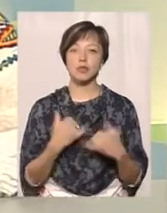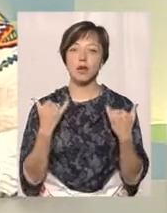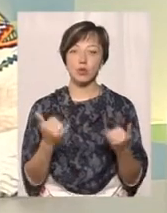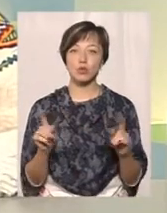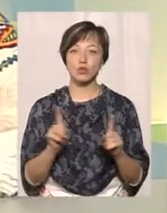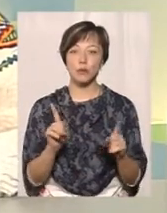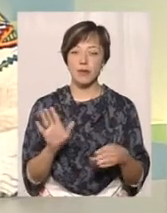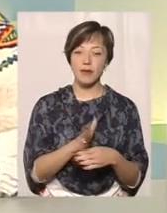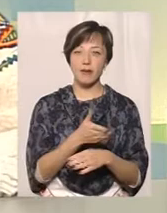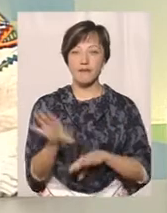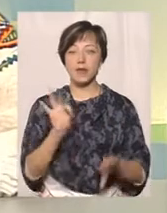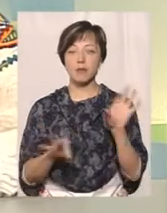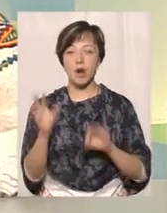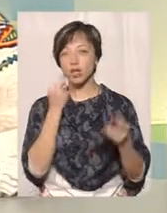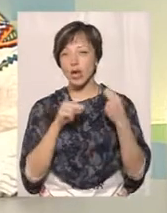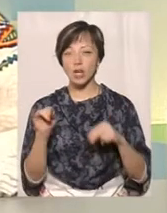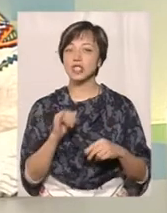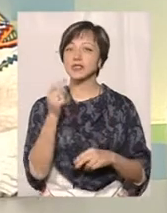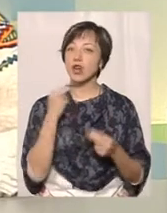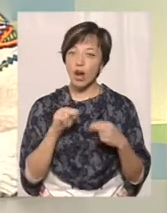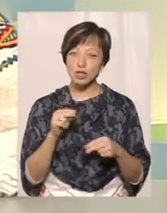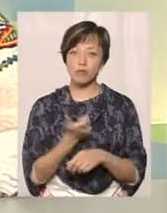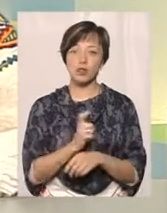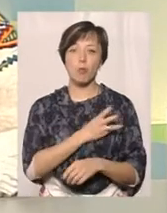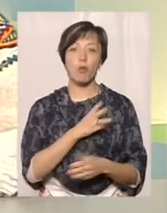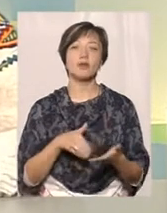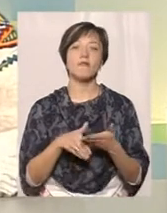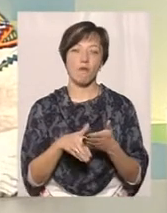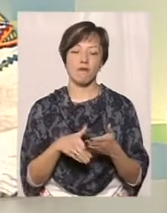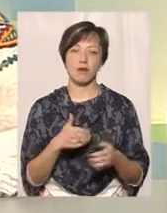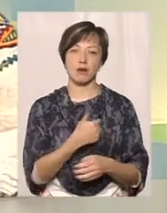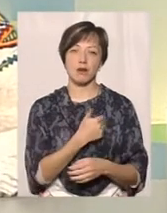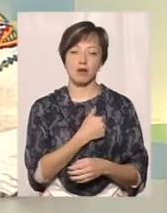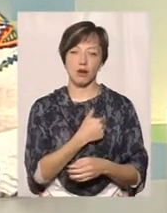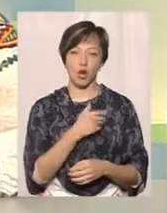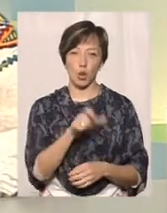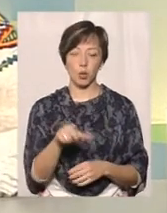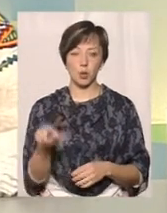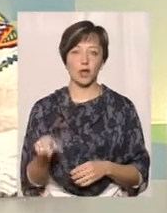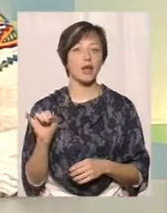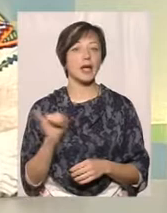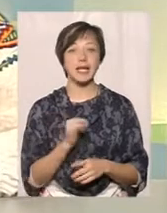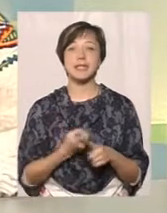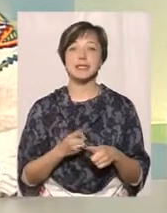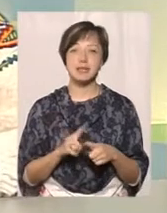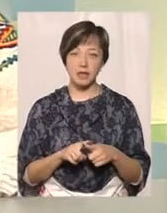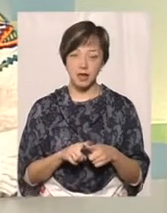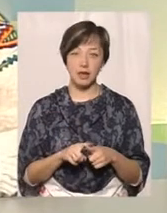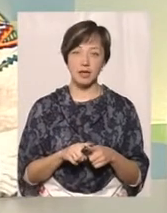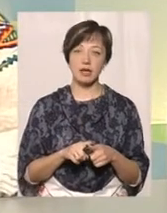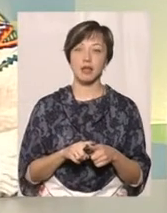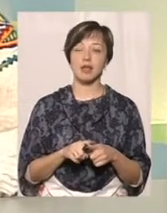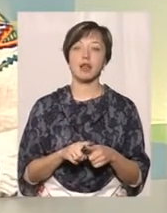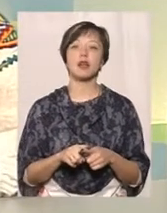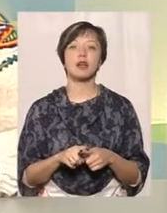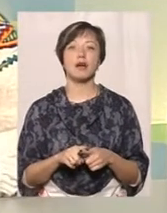того, щоб відібрати кращих з кращих і більш мотивованих людей. І цей, як